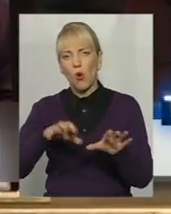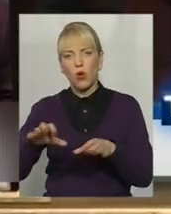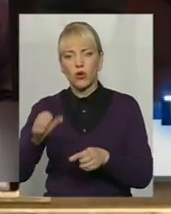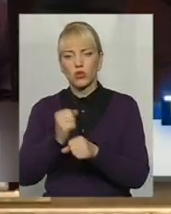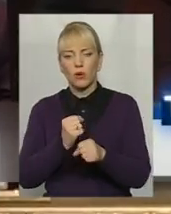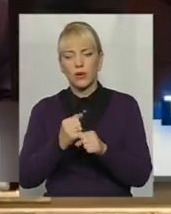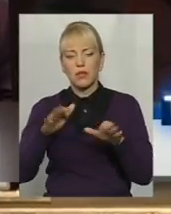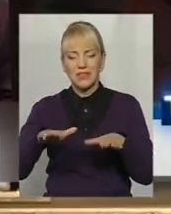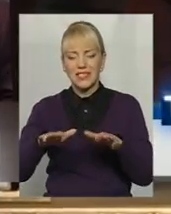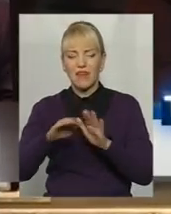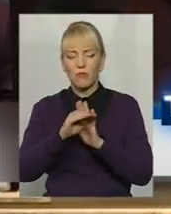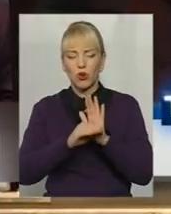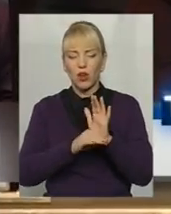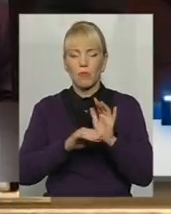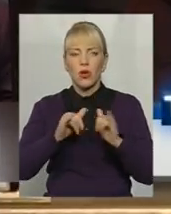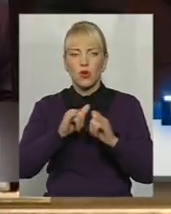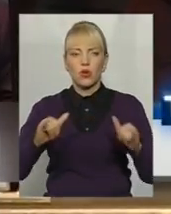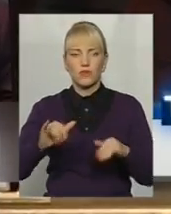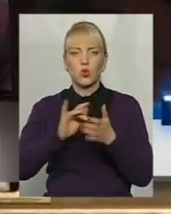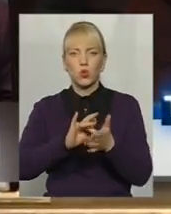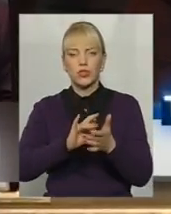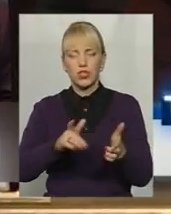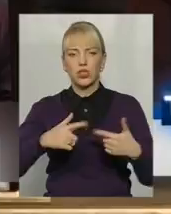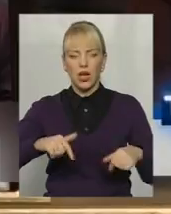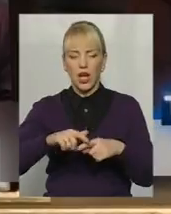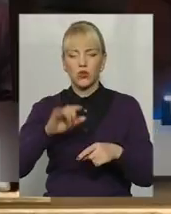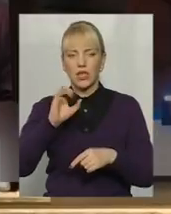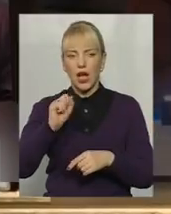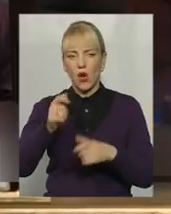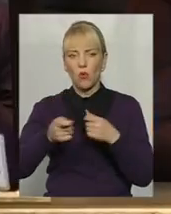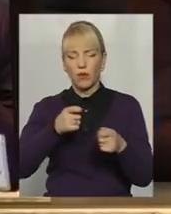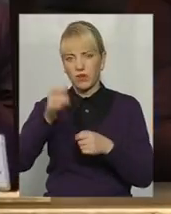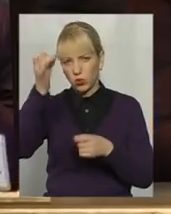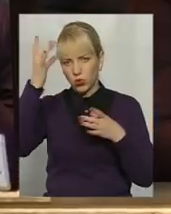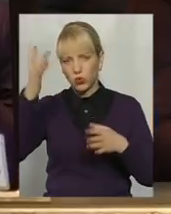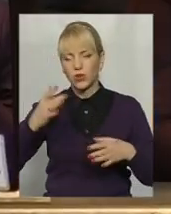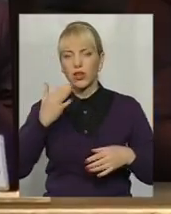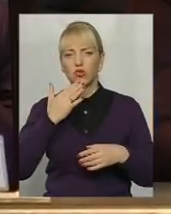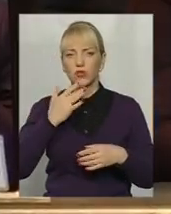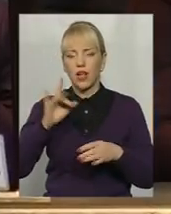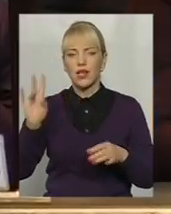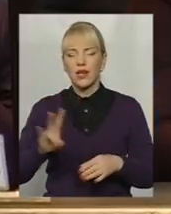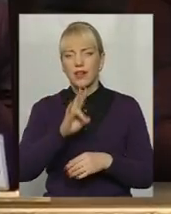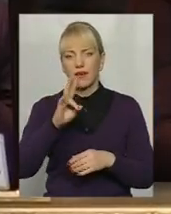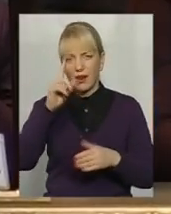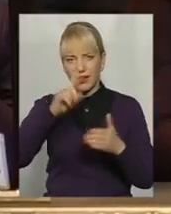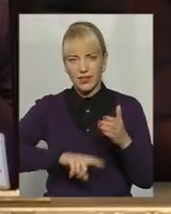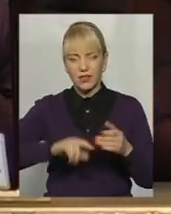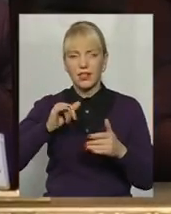програми розвитку туристичної галузі, управління культурної національності, релігії та туризму,